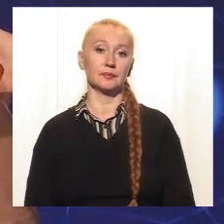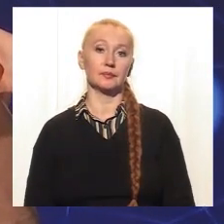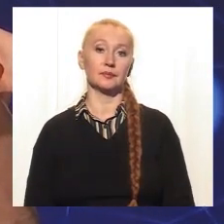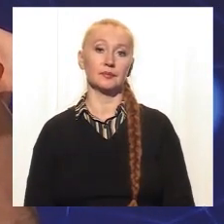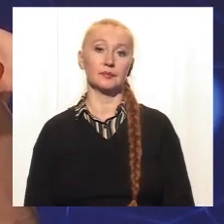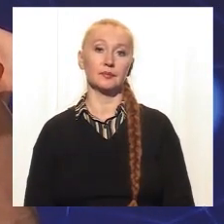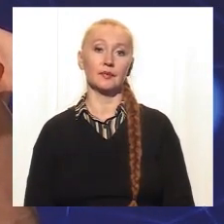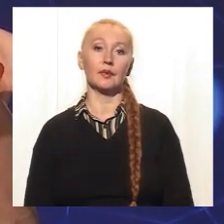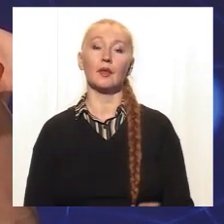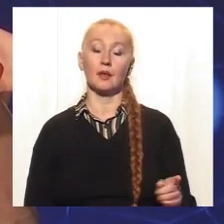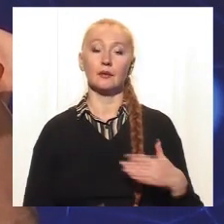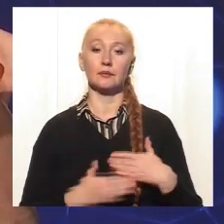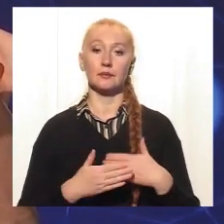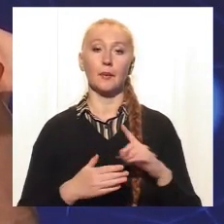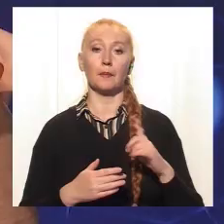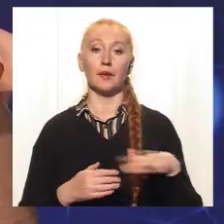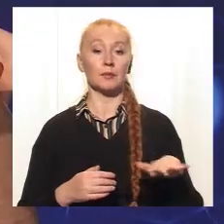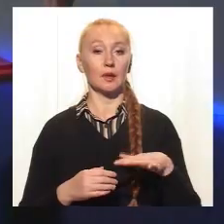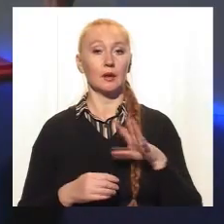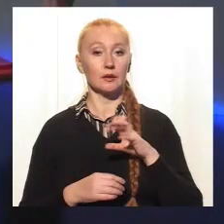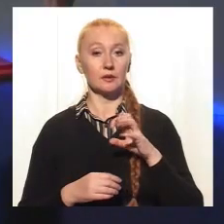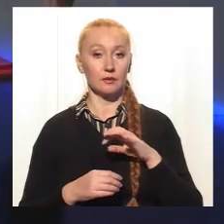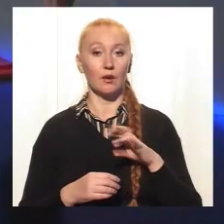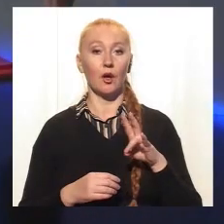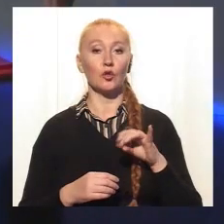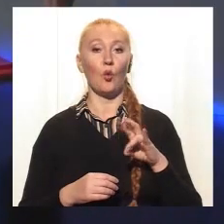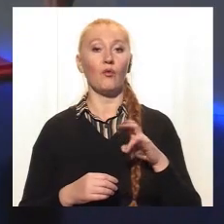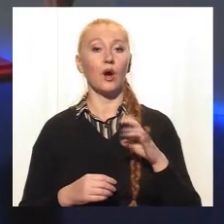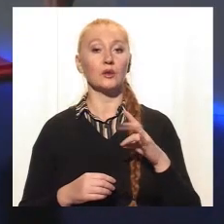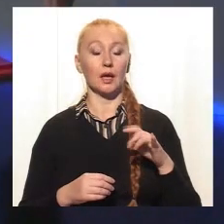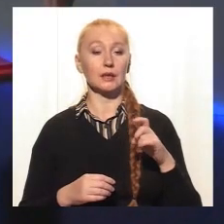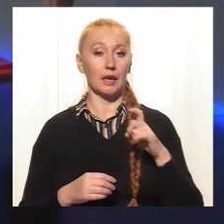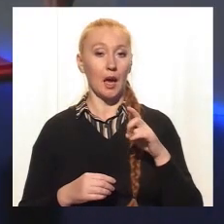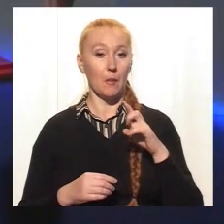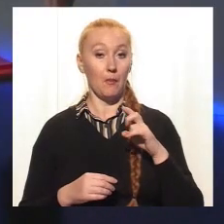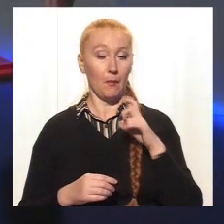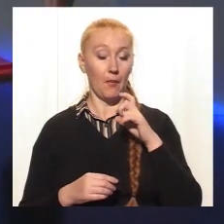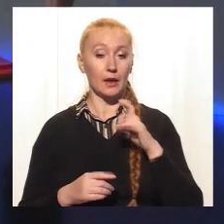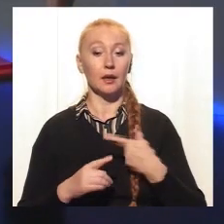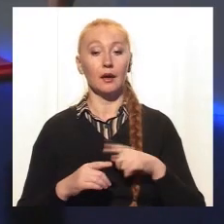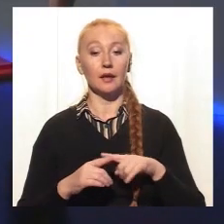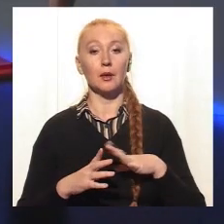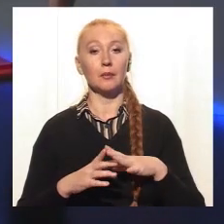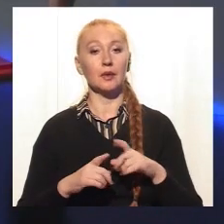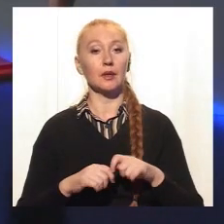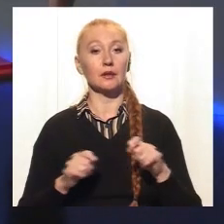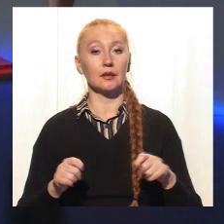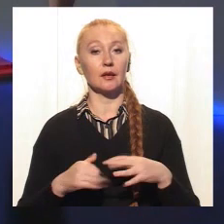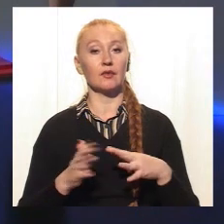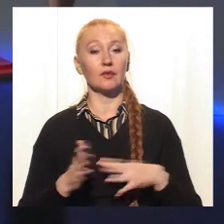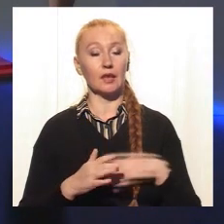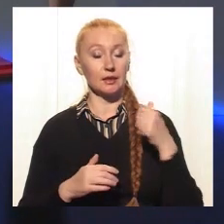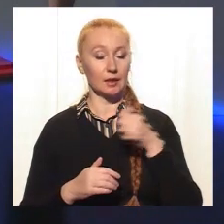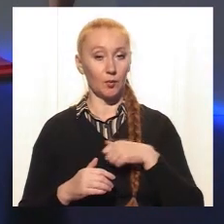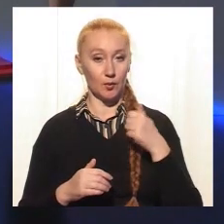була ініціаторкою першого майданчика для собак у Новокайданському парку, він знаходиться, це було, відкриття було в 2019 році.